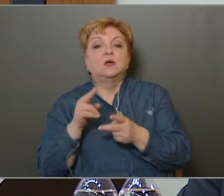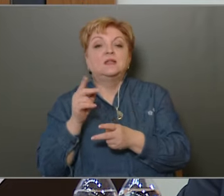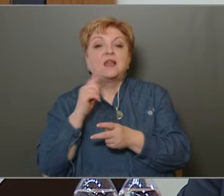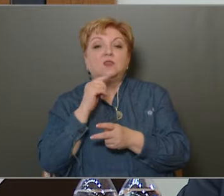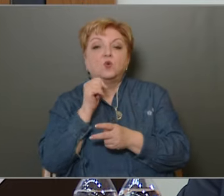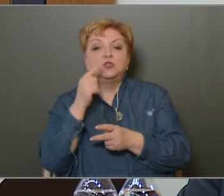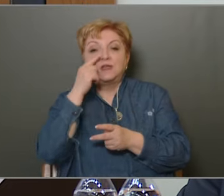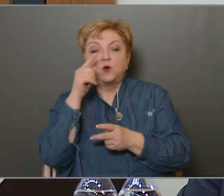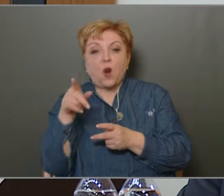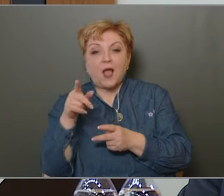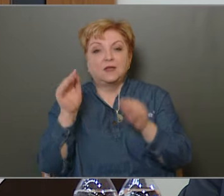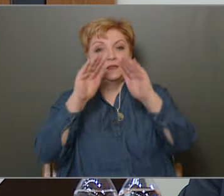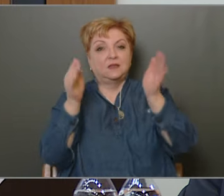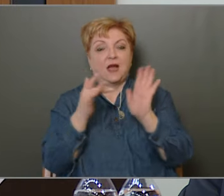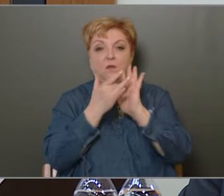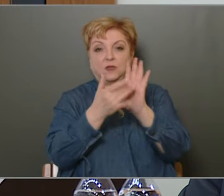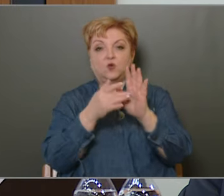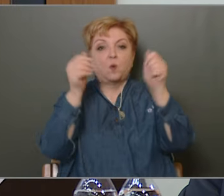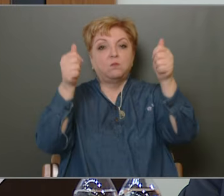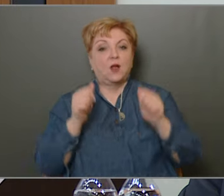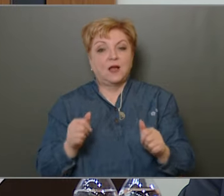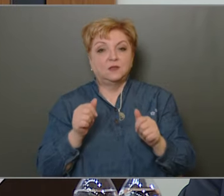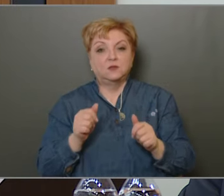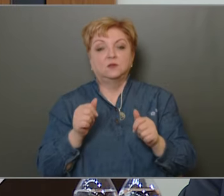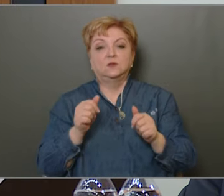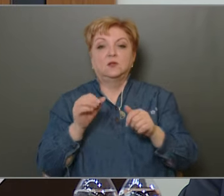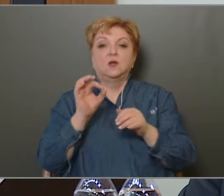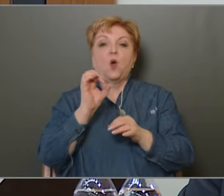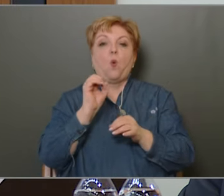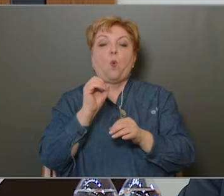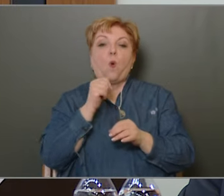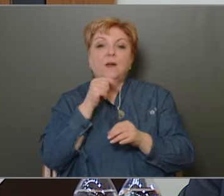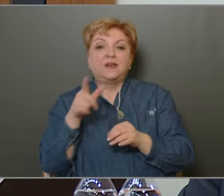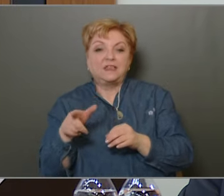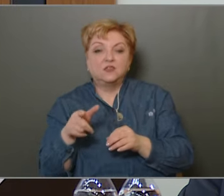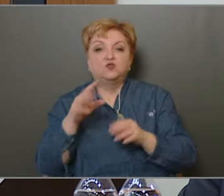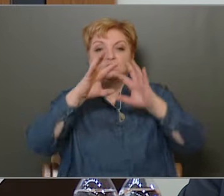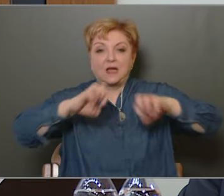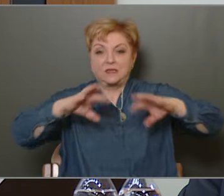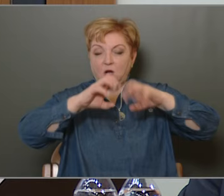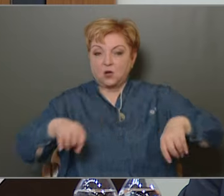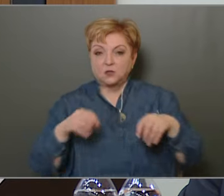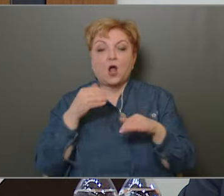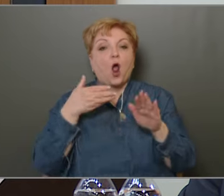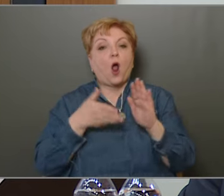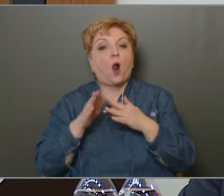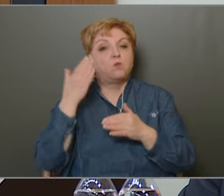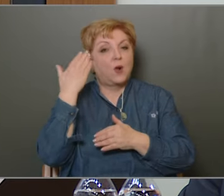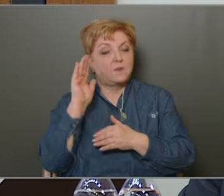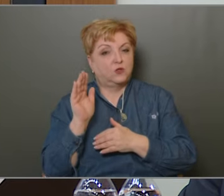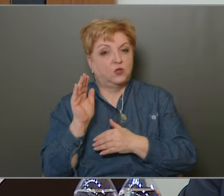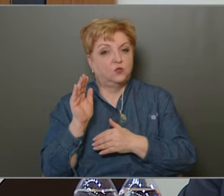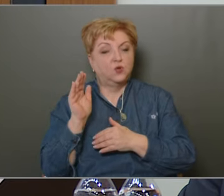kolléganőmet, ábrázoló plakátot is tele óeggéztek és megszaggattak. Az alpolgármester úr